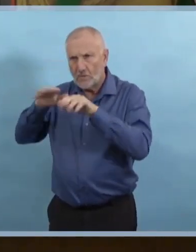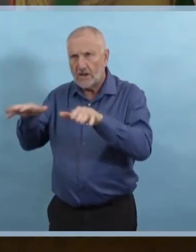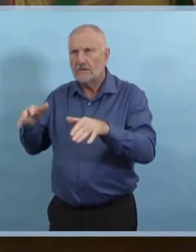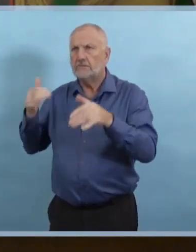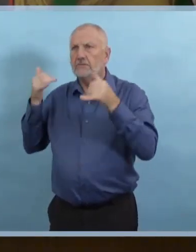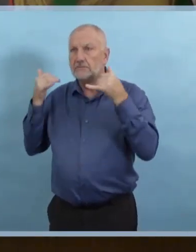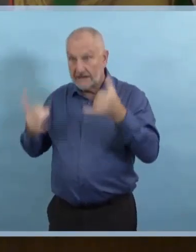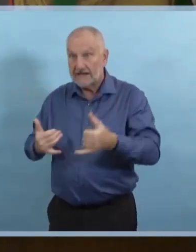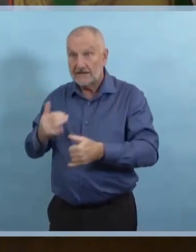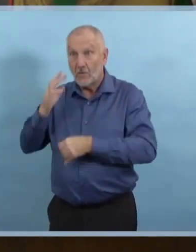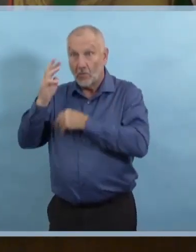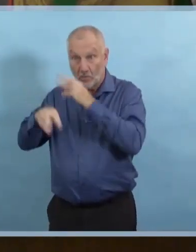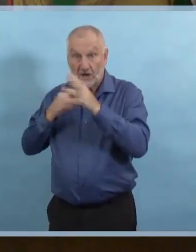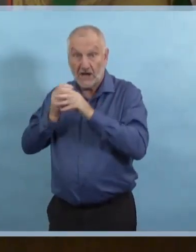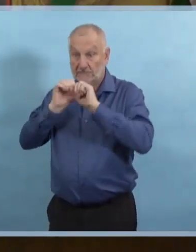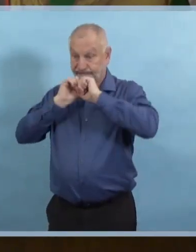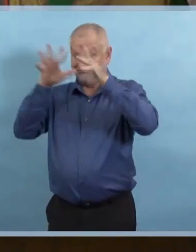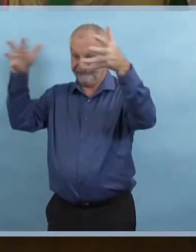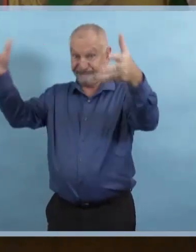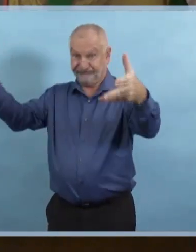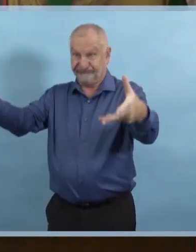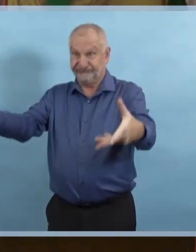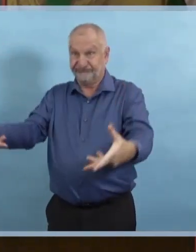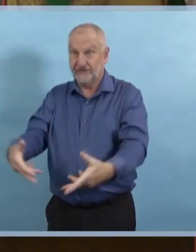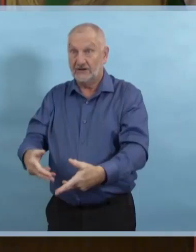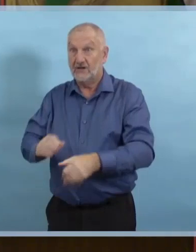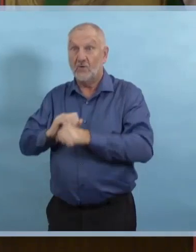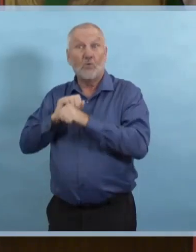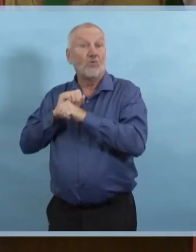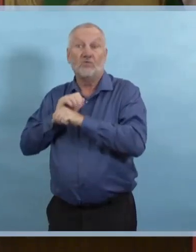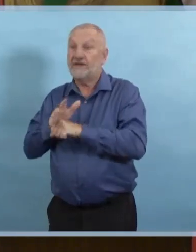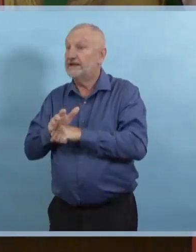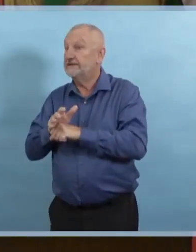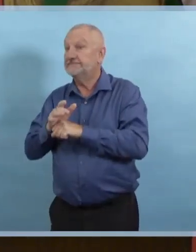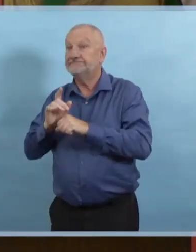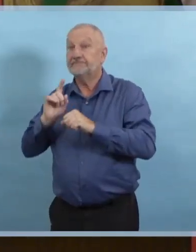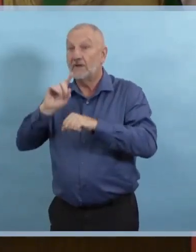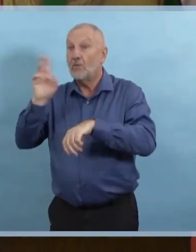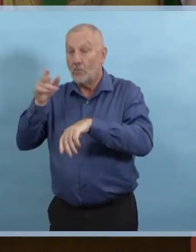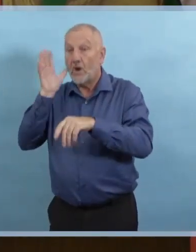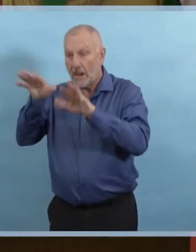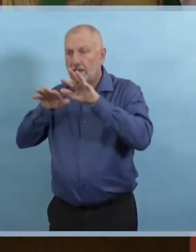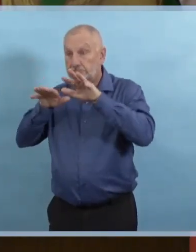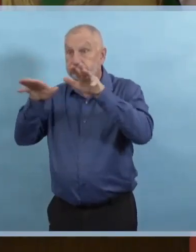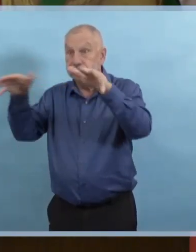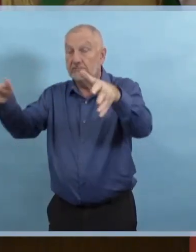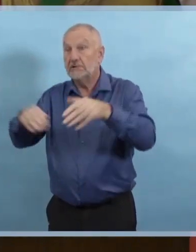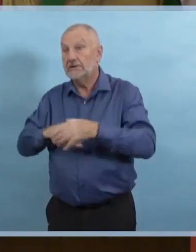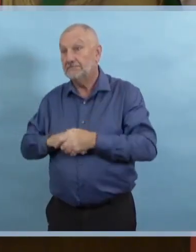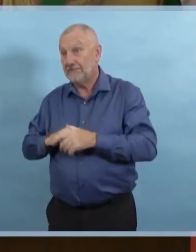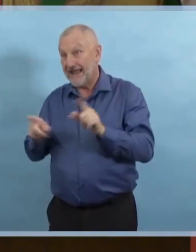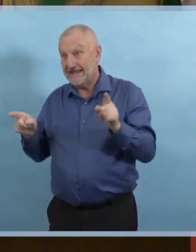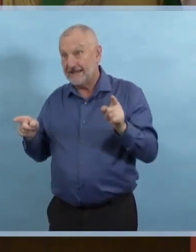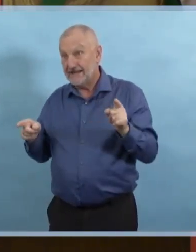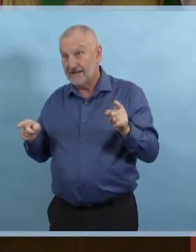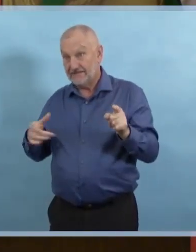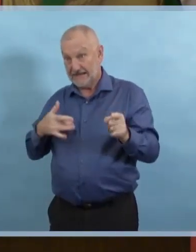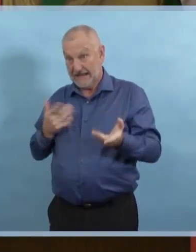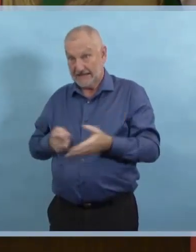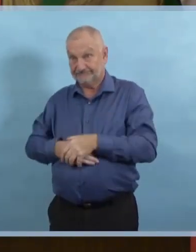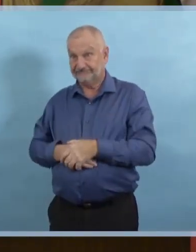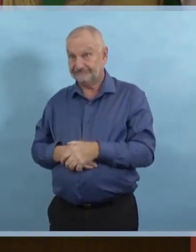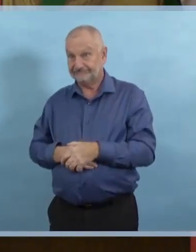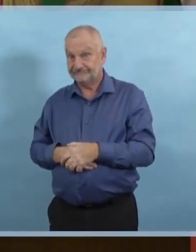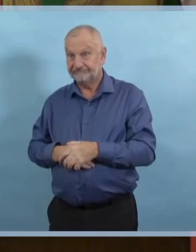Mais ce à quoi nous ne devrions pas nous attendre et ce que nous ne devrions pas accepter, c'est des gens qui ont 50 contacts. Ou des gens qui vont travailler alors qu'ils sont